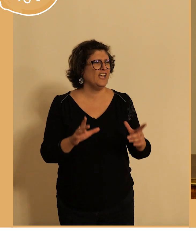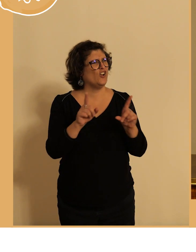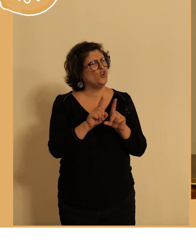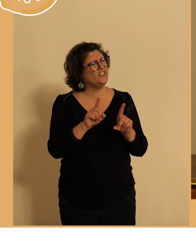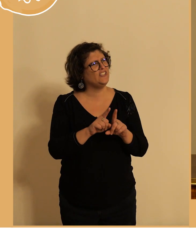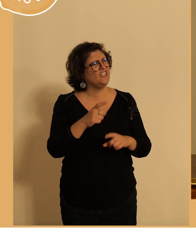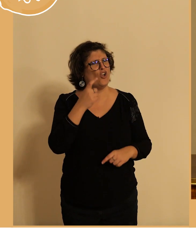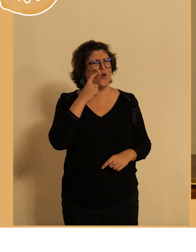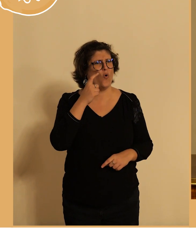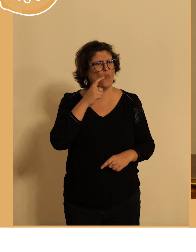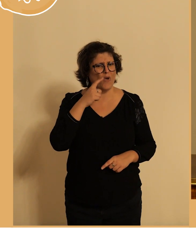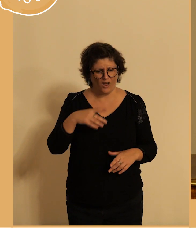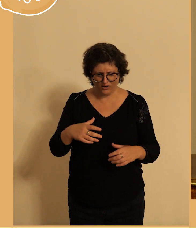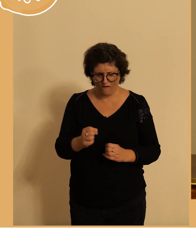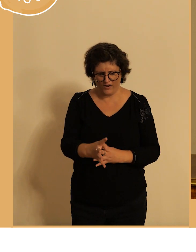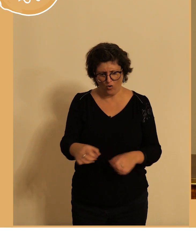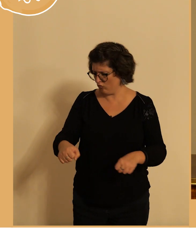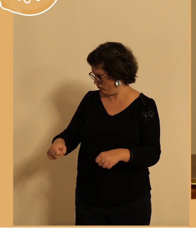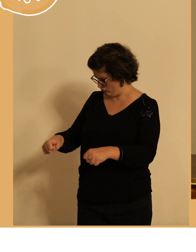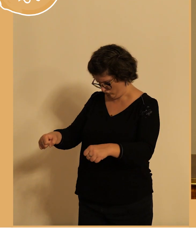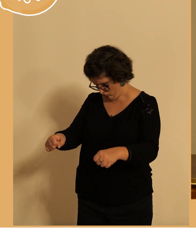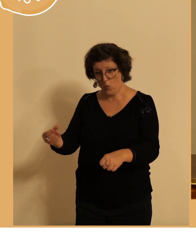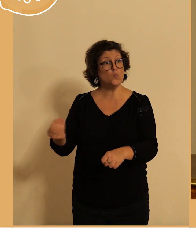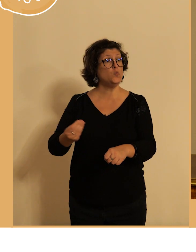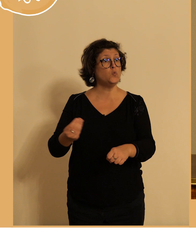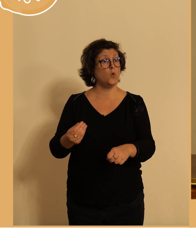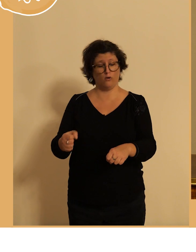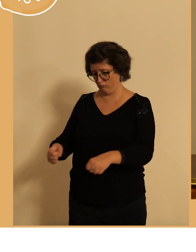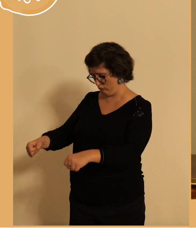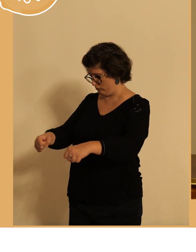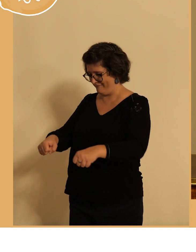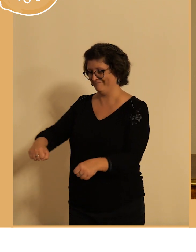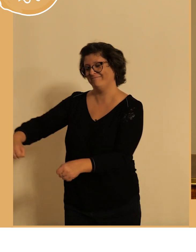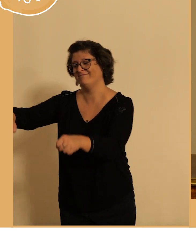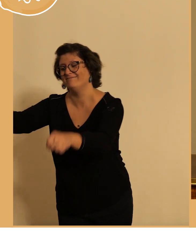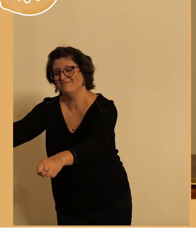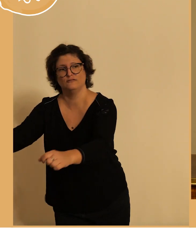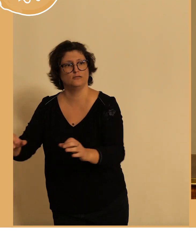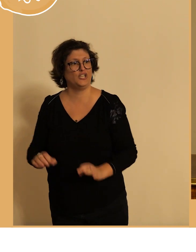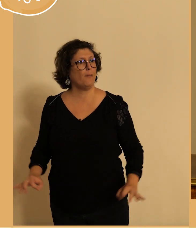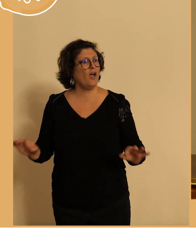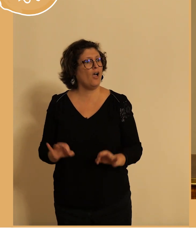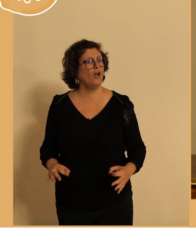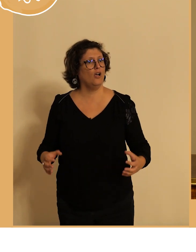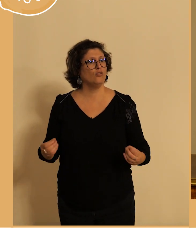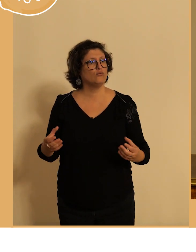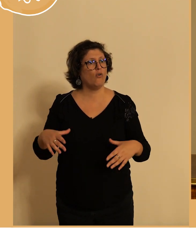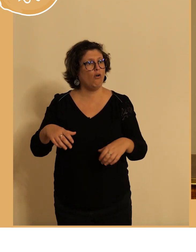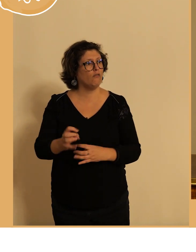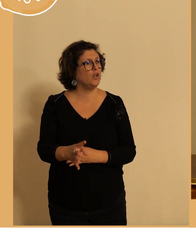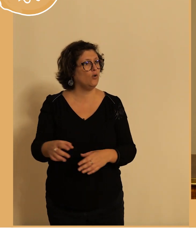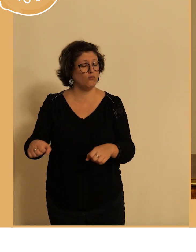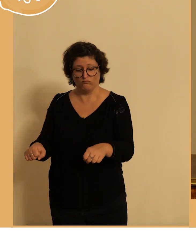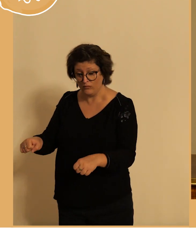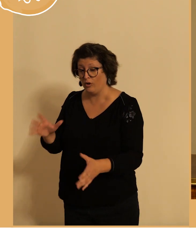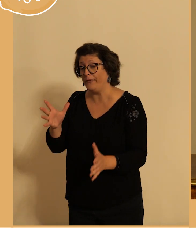pour fixer quand on s'arrête pour mettre notre vélo il n'y pas assez on cherche c'est peut-être le succès